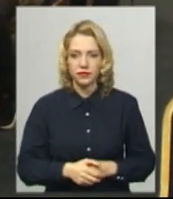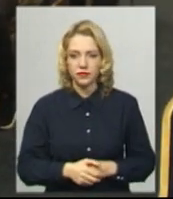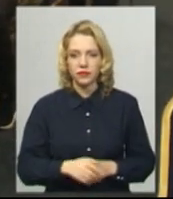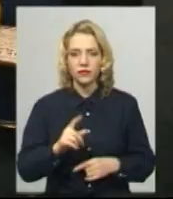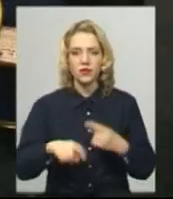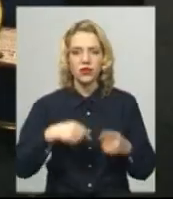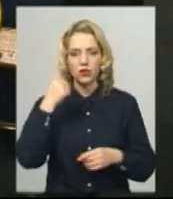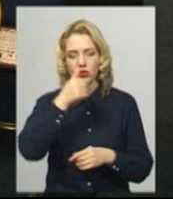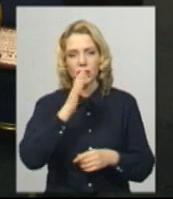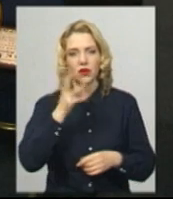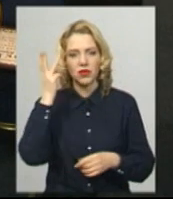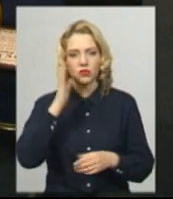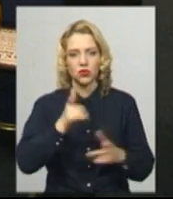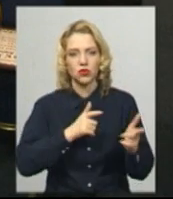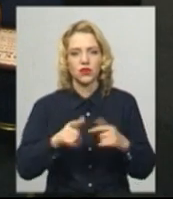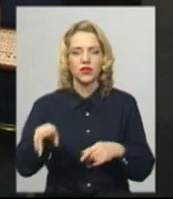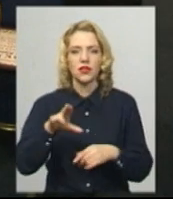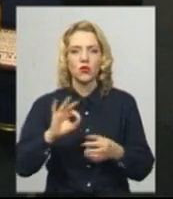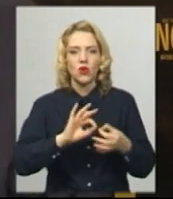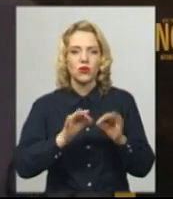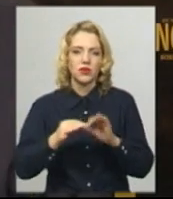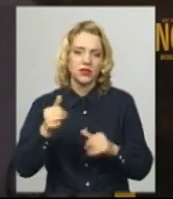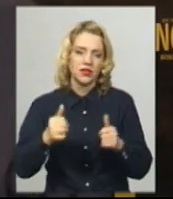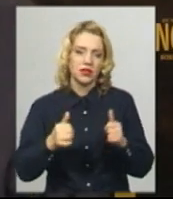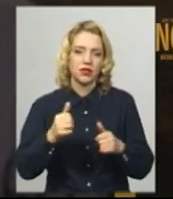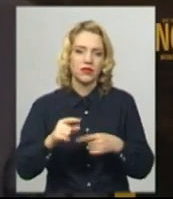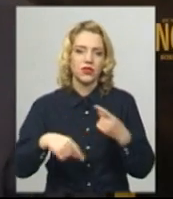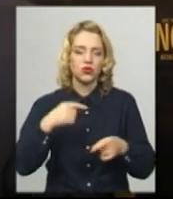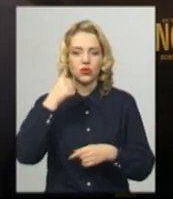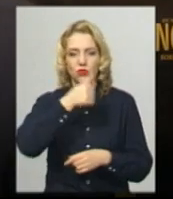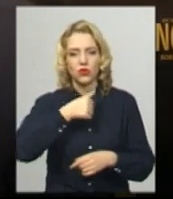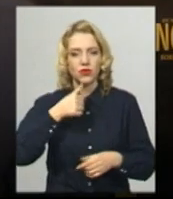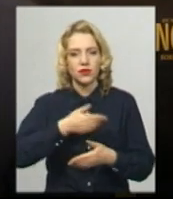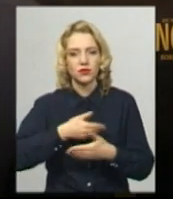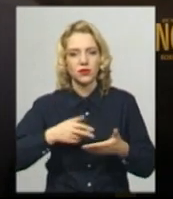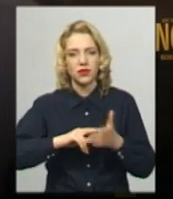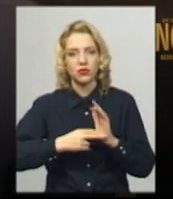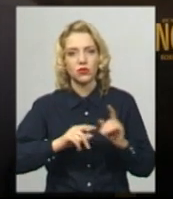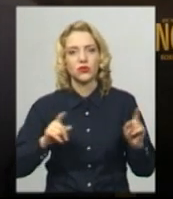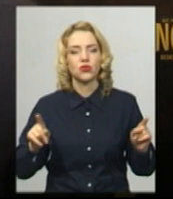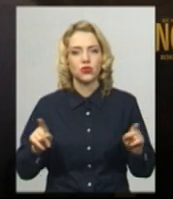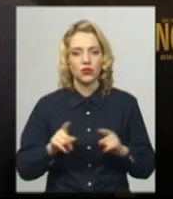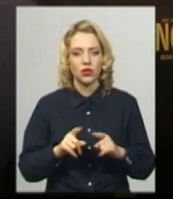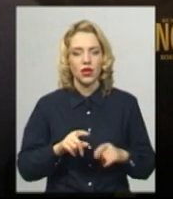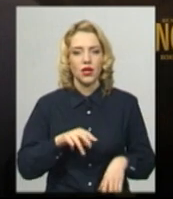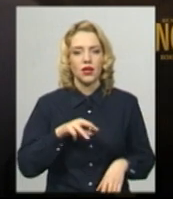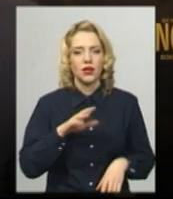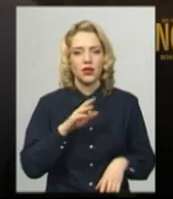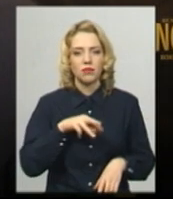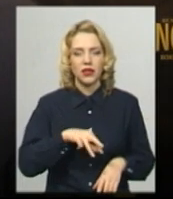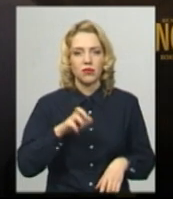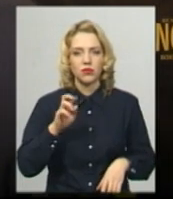Хмельницьким готувається до Олімпійських ігор. Діються Андрій Чумаков. В слідчому році ми плануємо, що Марія Боруцца